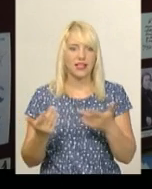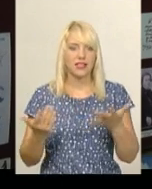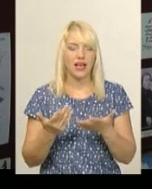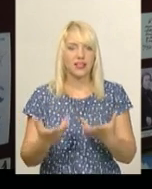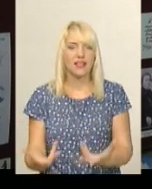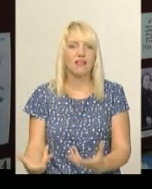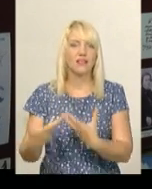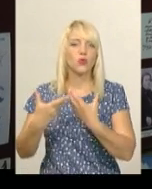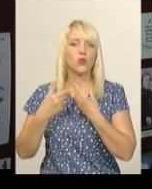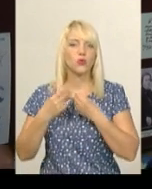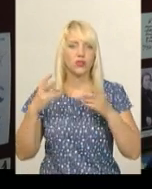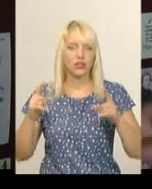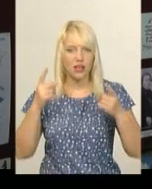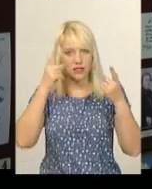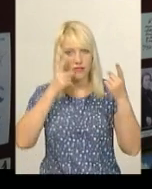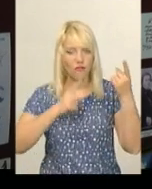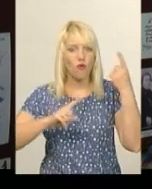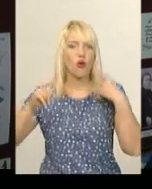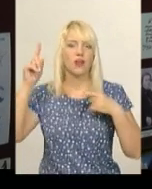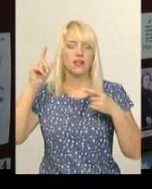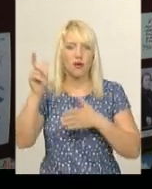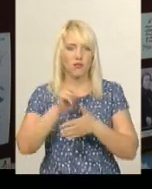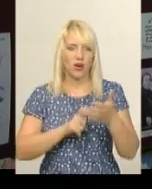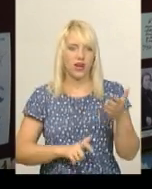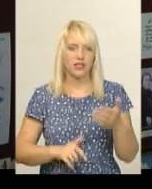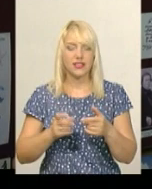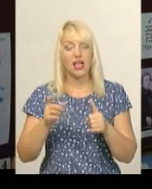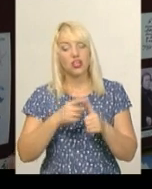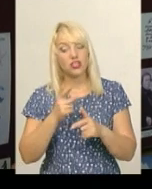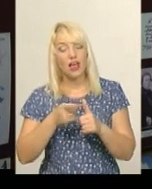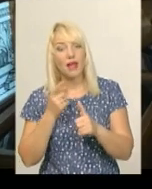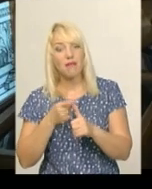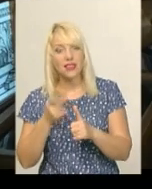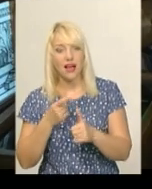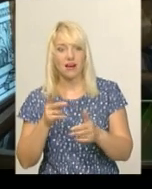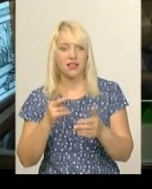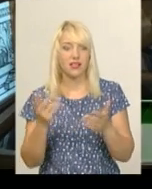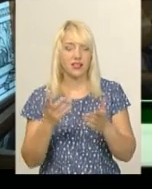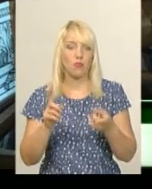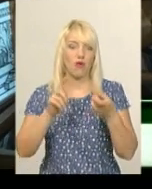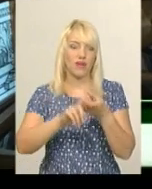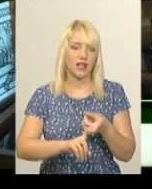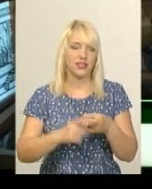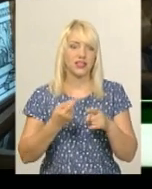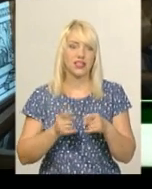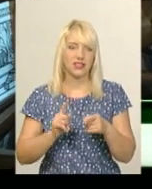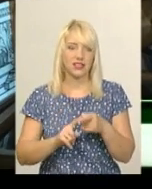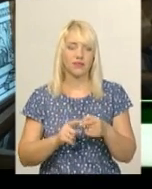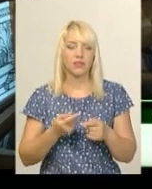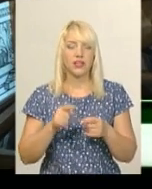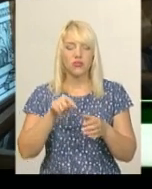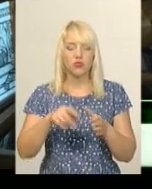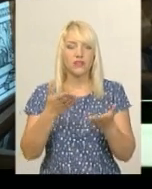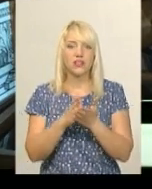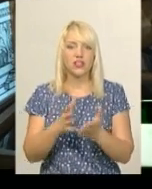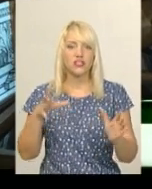поезії, чи імена, з якими пов'язані ці вірші. У поетичній збірці «Час квітів» уміщено понад